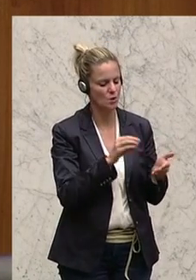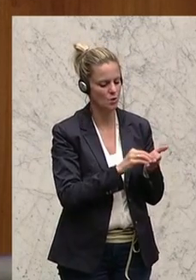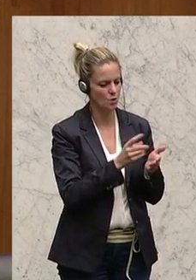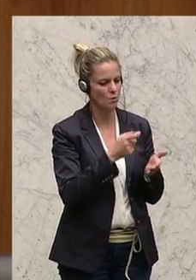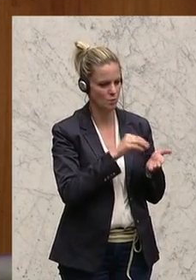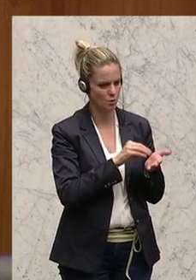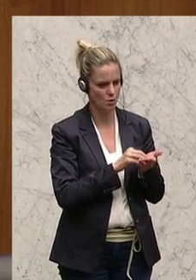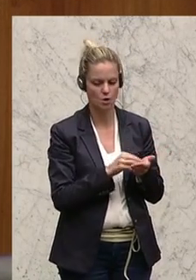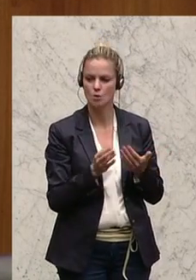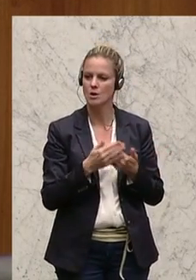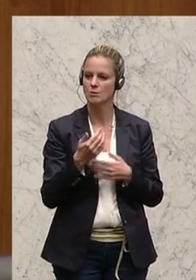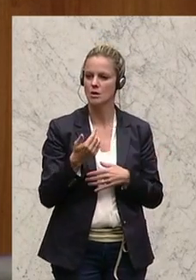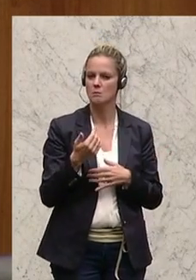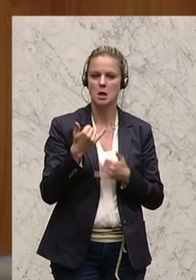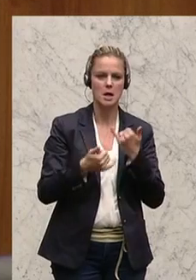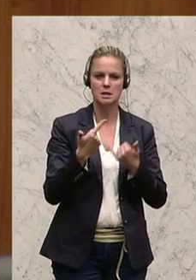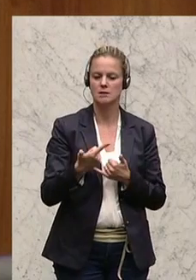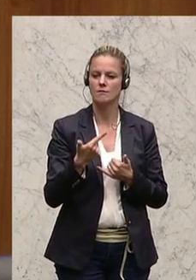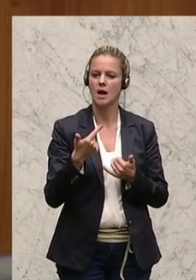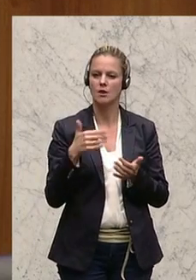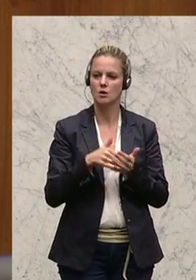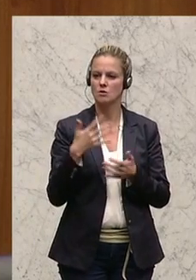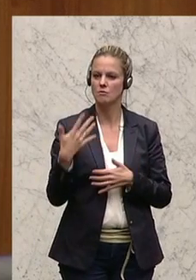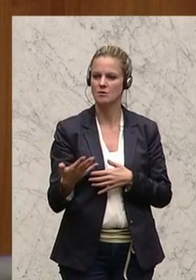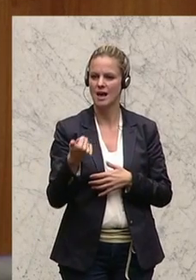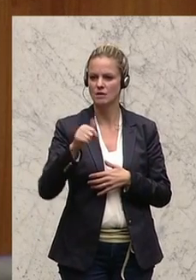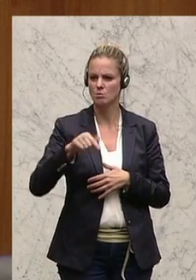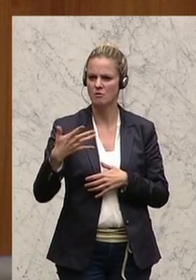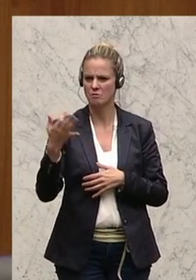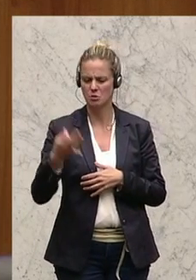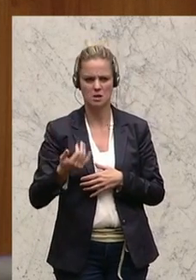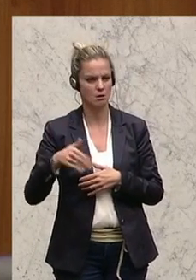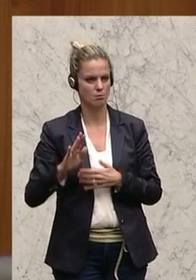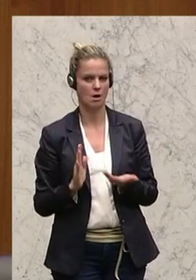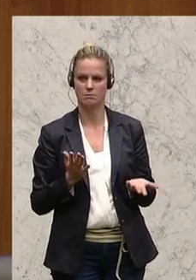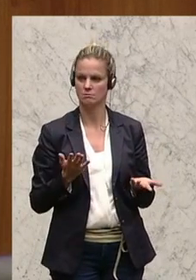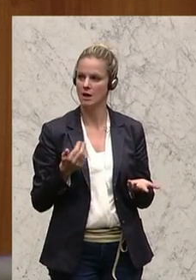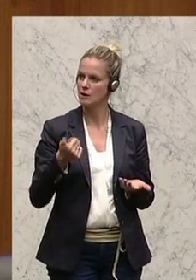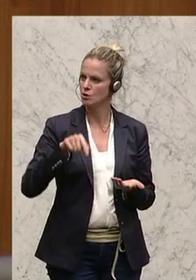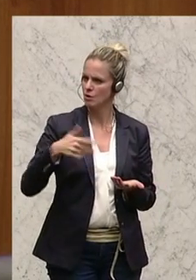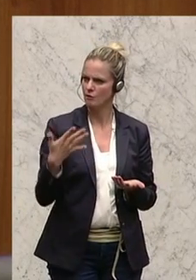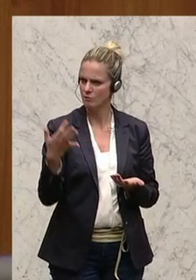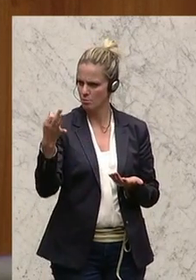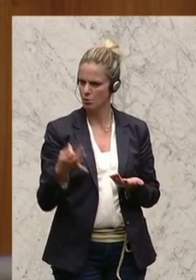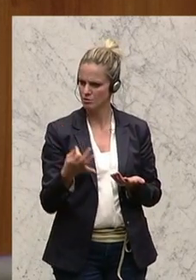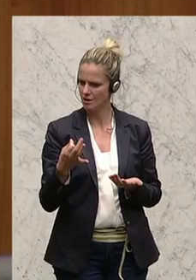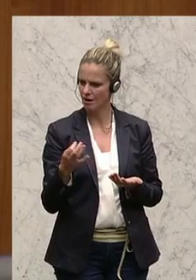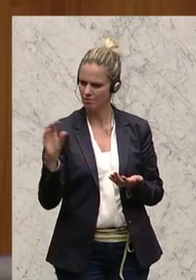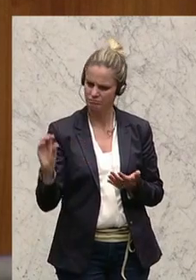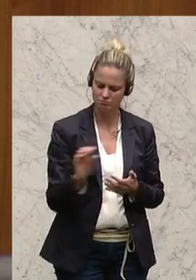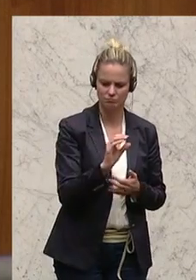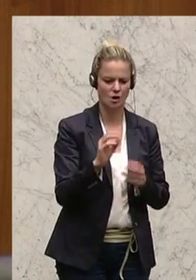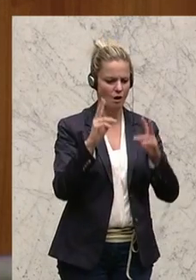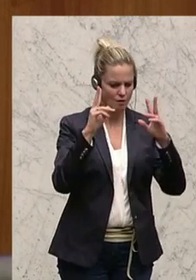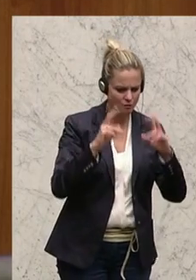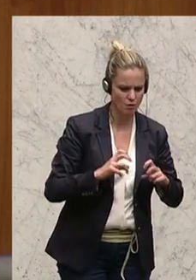2050 sind es nur 1,5 Prozent mehr. Würden Sie nicht gerne diese 1,5 Prozent in Forschung, Entwicklung, Bildung